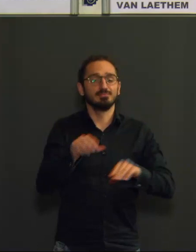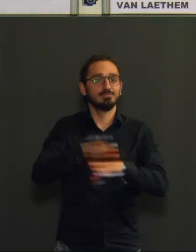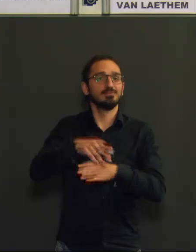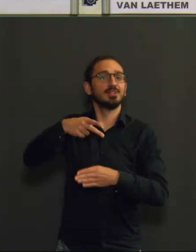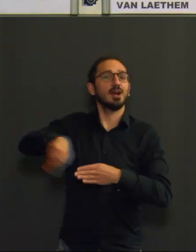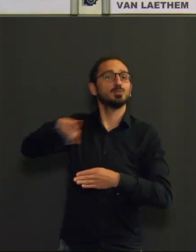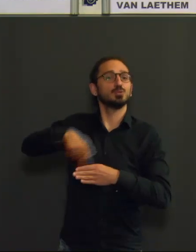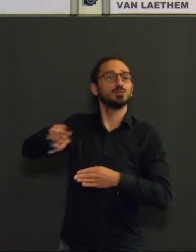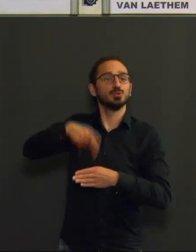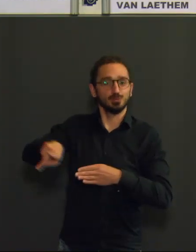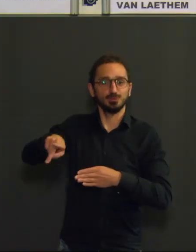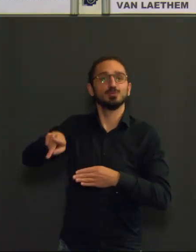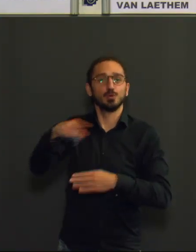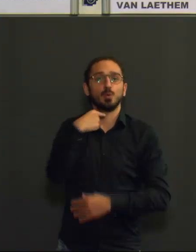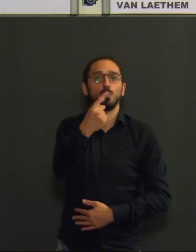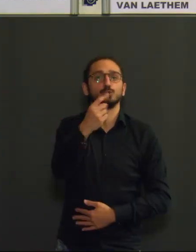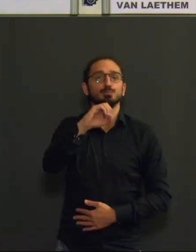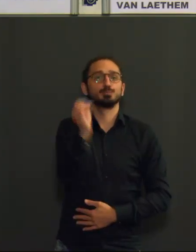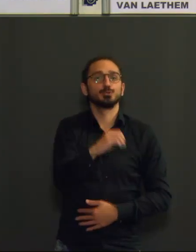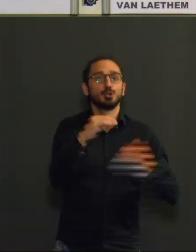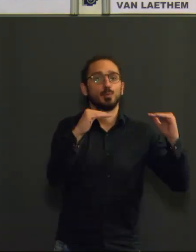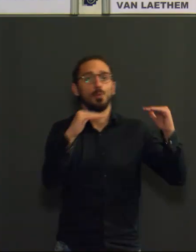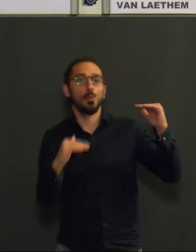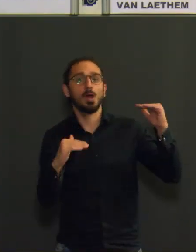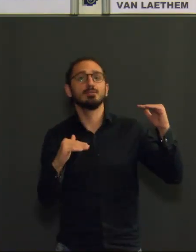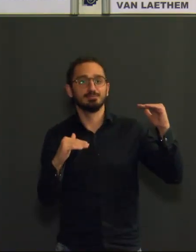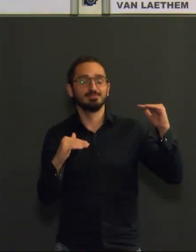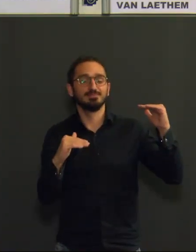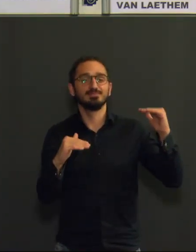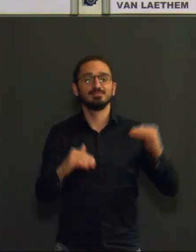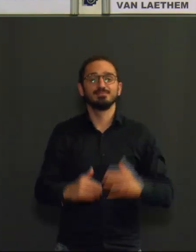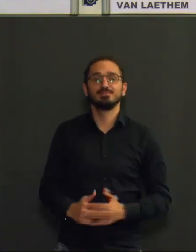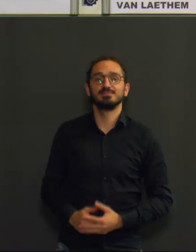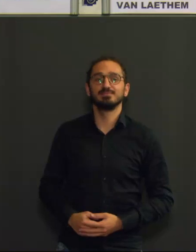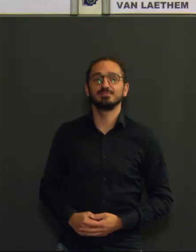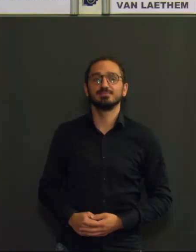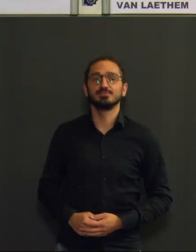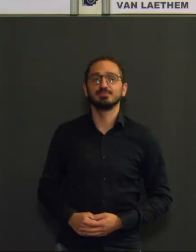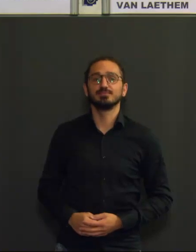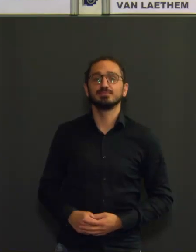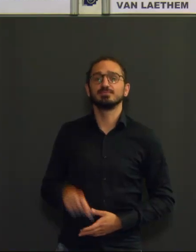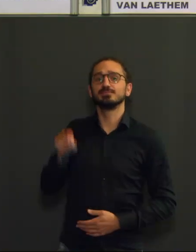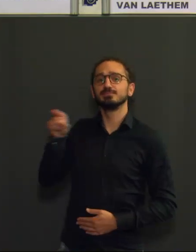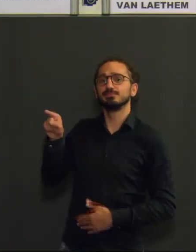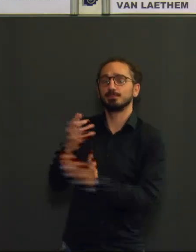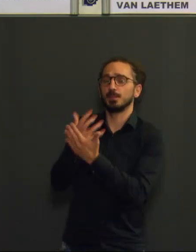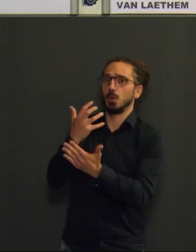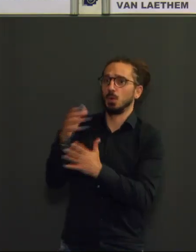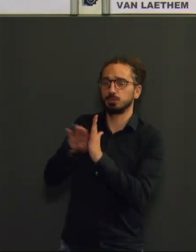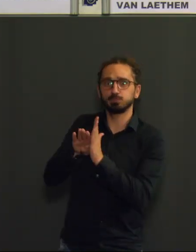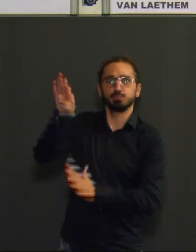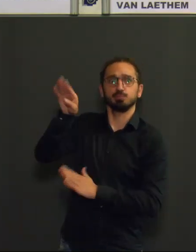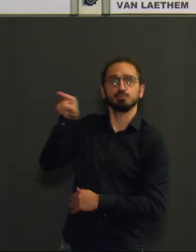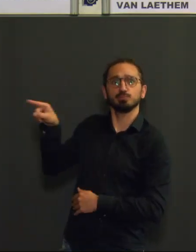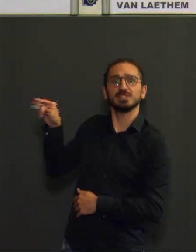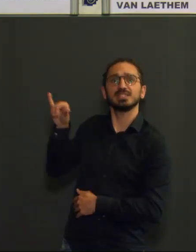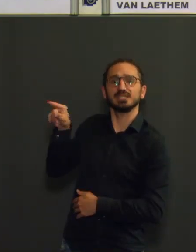11%. On a une augmentation qui est plus prononcée, on le voit par la couleur, plus intense dans la région de Bruxelles